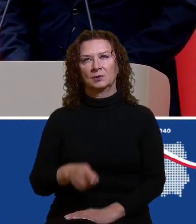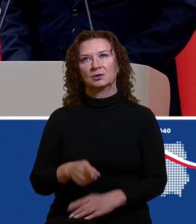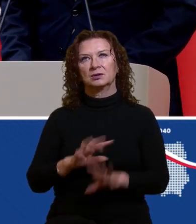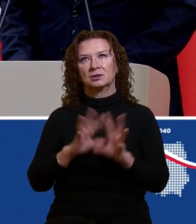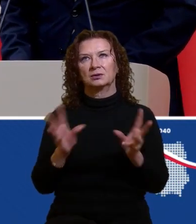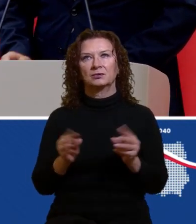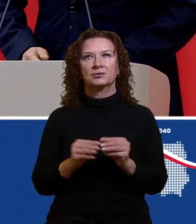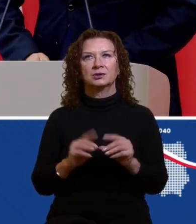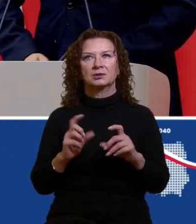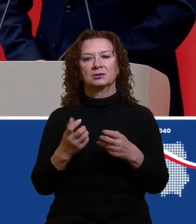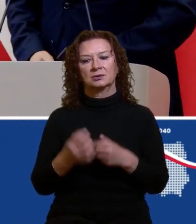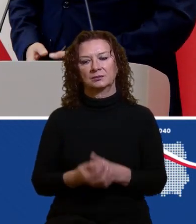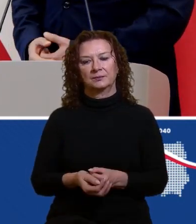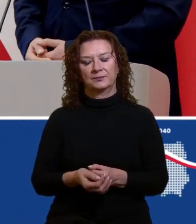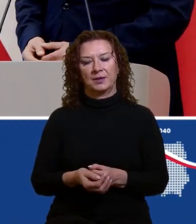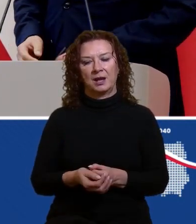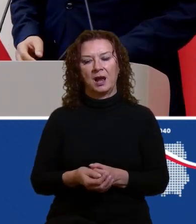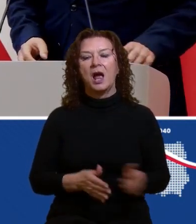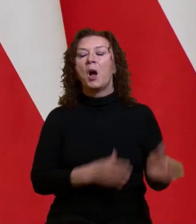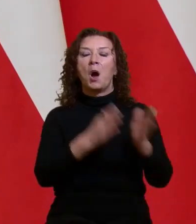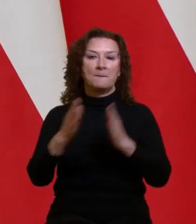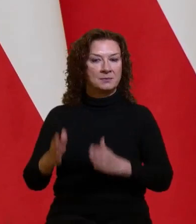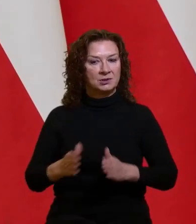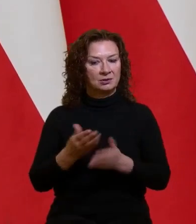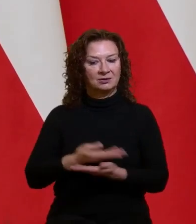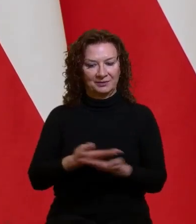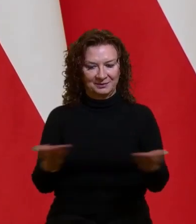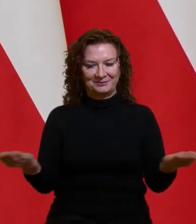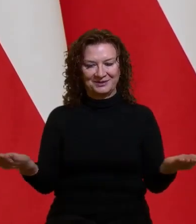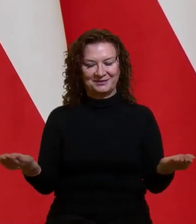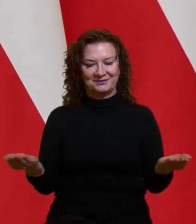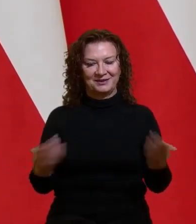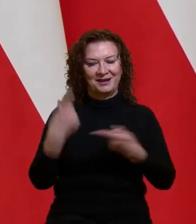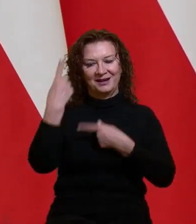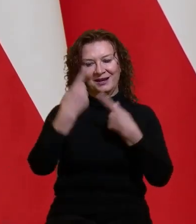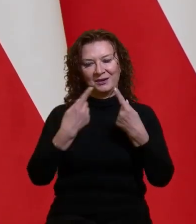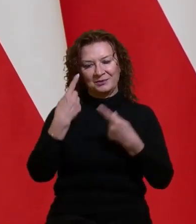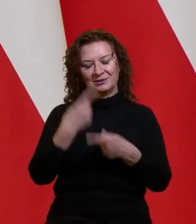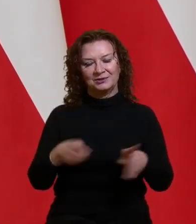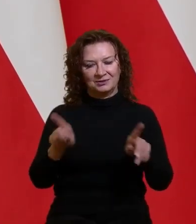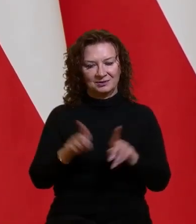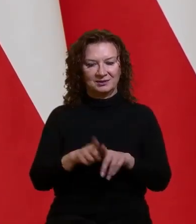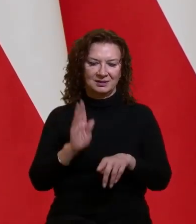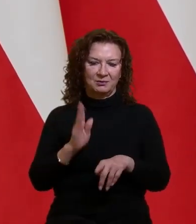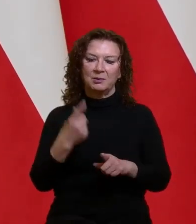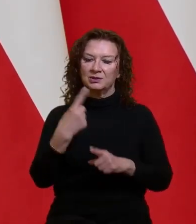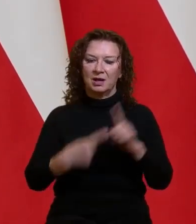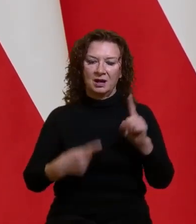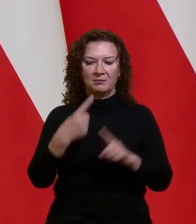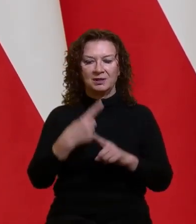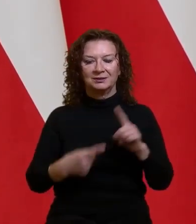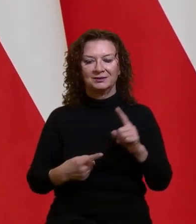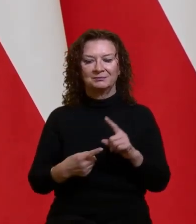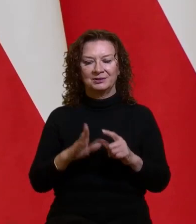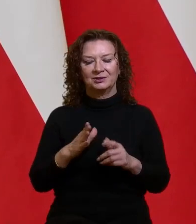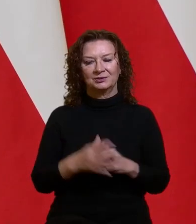co dla Państwa przygotowałem. Mam nadzieję, że to też będzie elementem, o którym